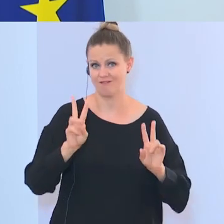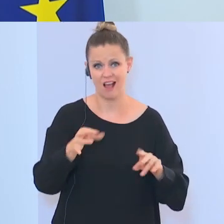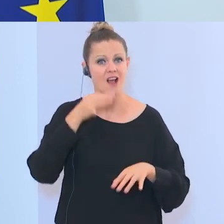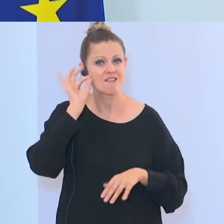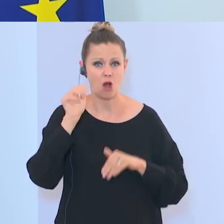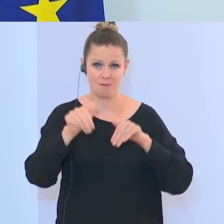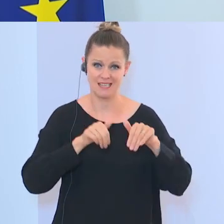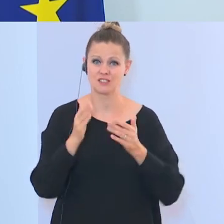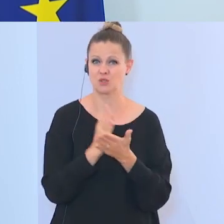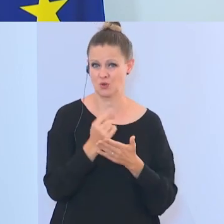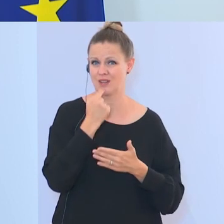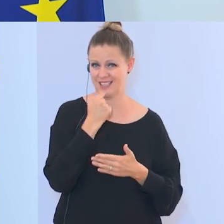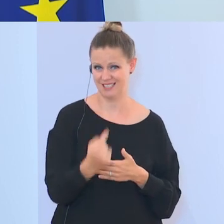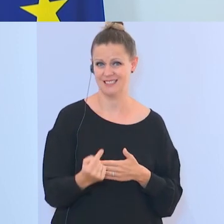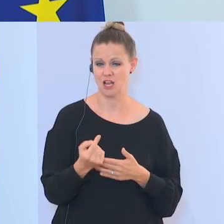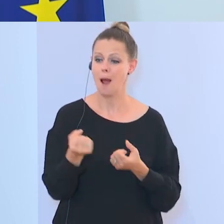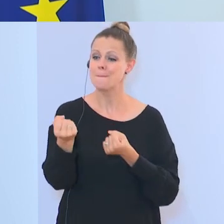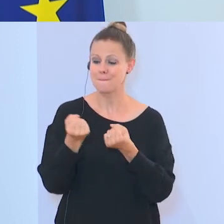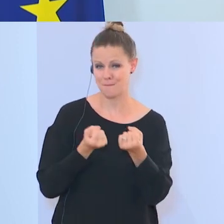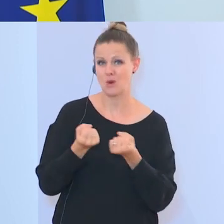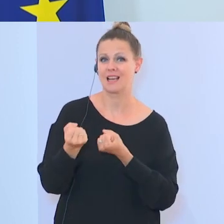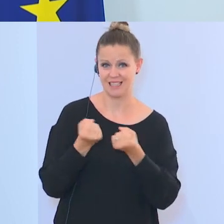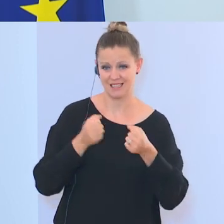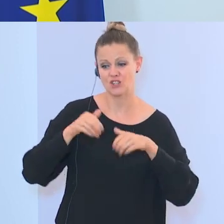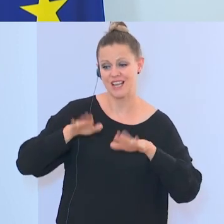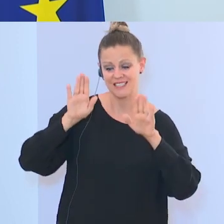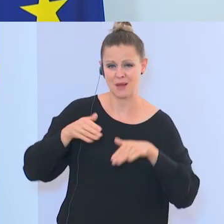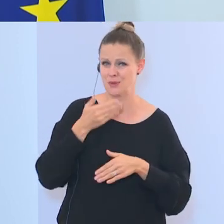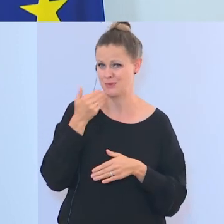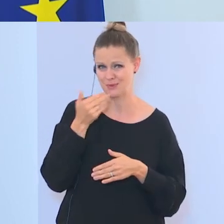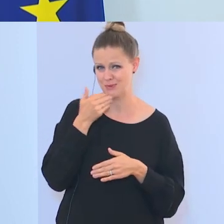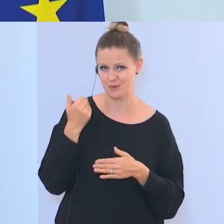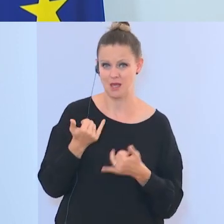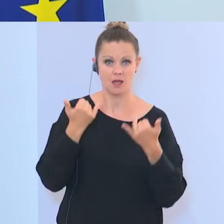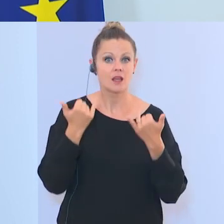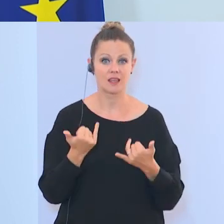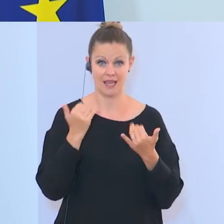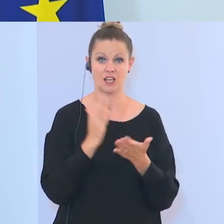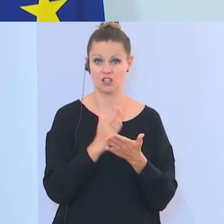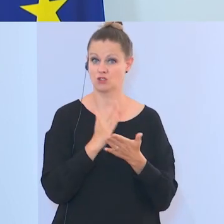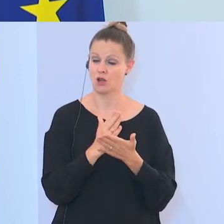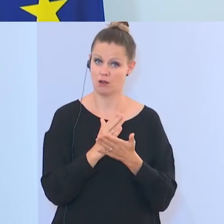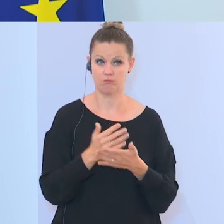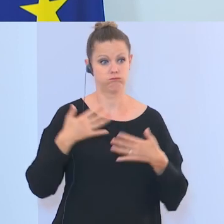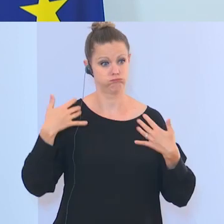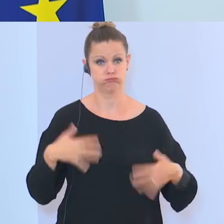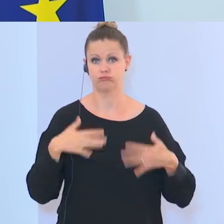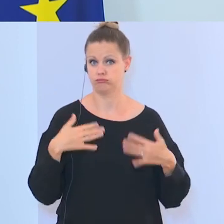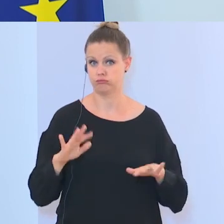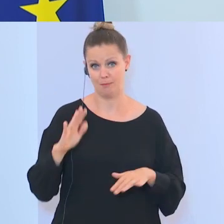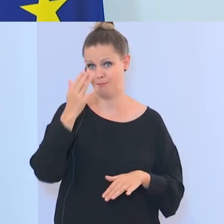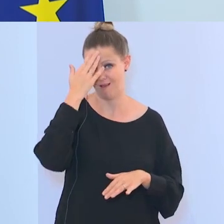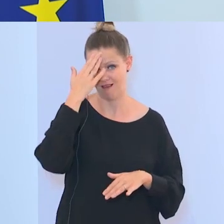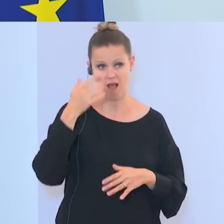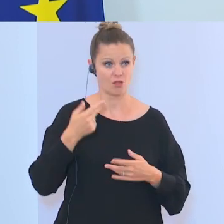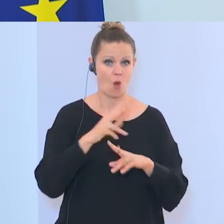Ministerin angesprochene Phänomen des politischen Islams, das inzwischen sich so etabliert hat, nicht nur in Österreich,